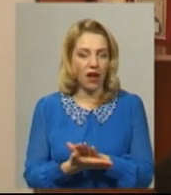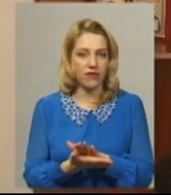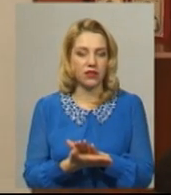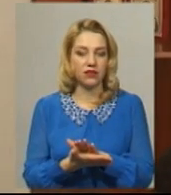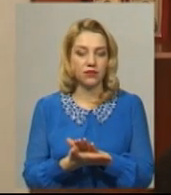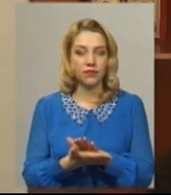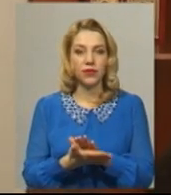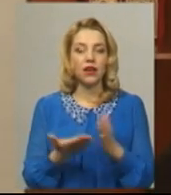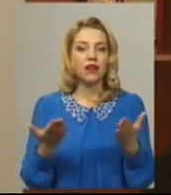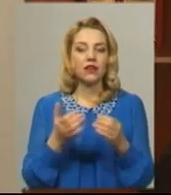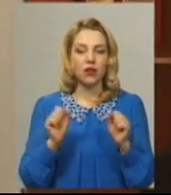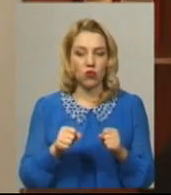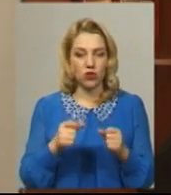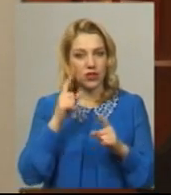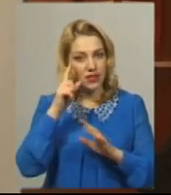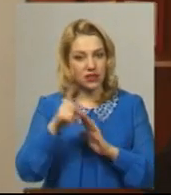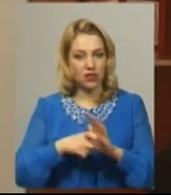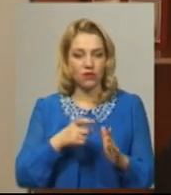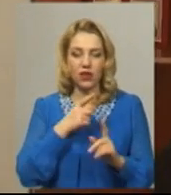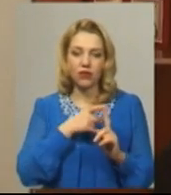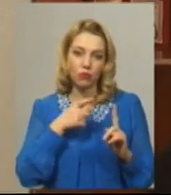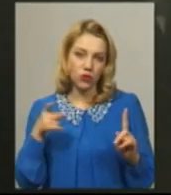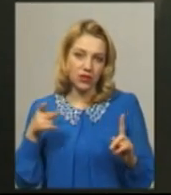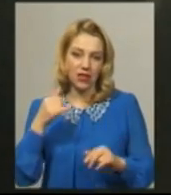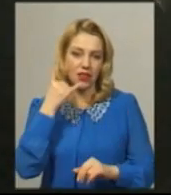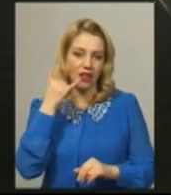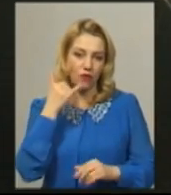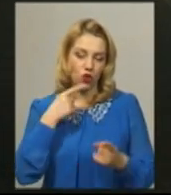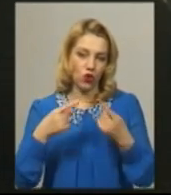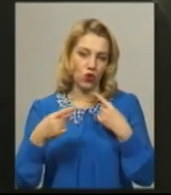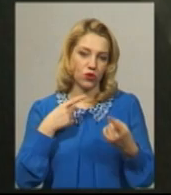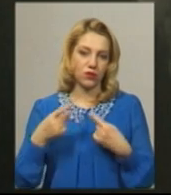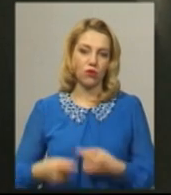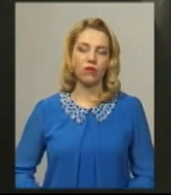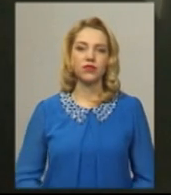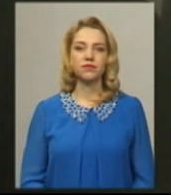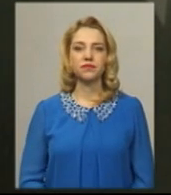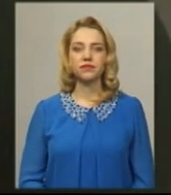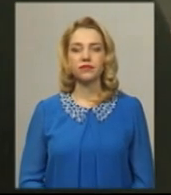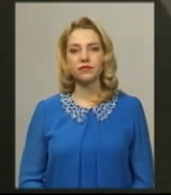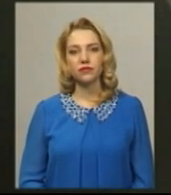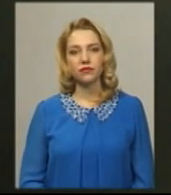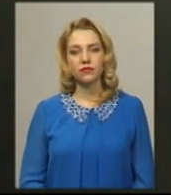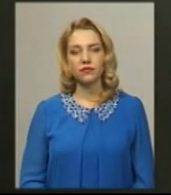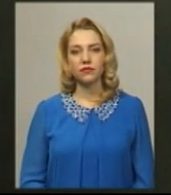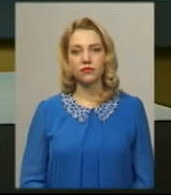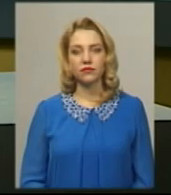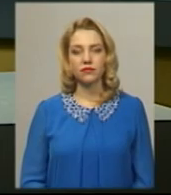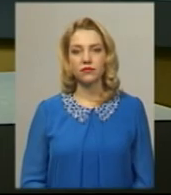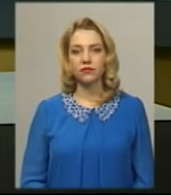які можна з'ясувати у процесі телефонної розмови. Тетяна Ворожцова, Віктор Кривий, новини на Суспільному, Хмельницький.